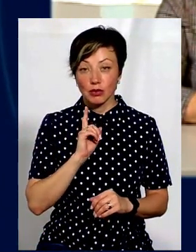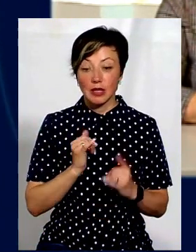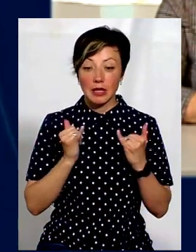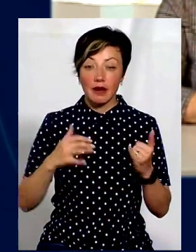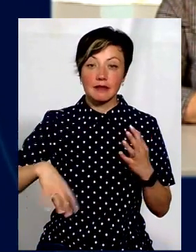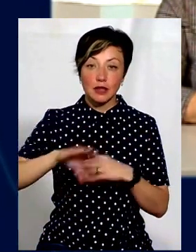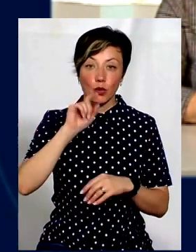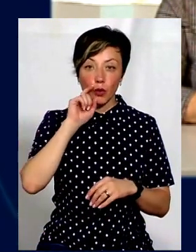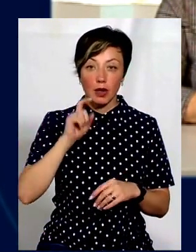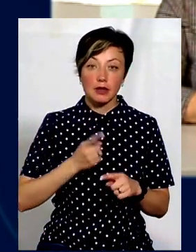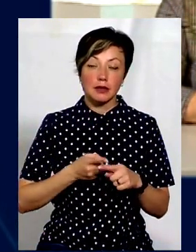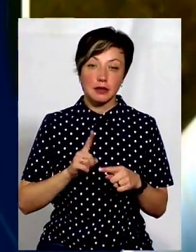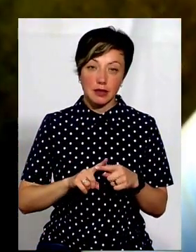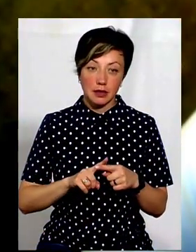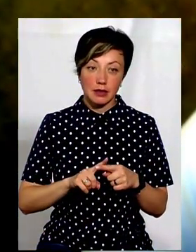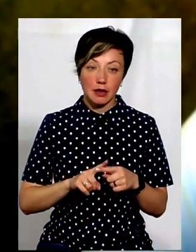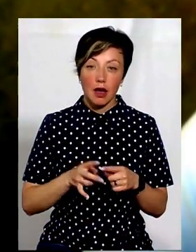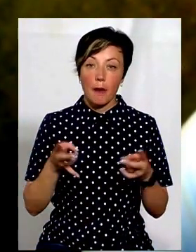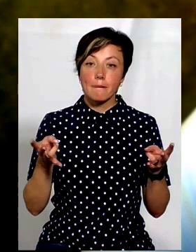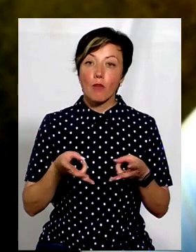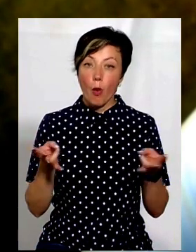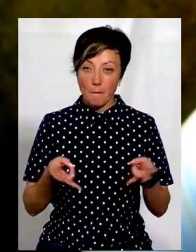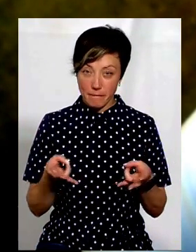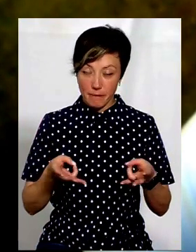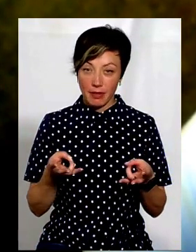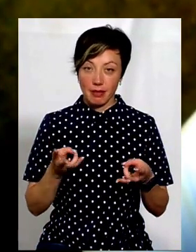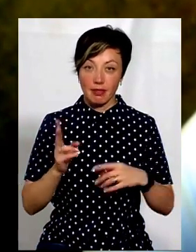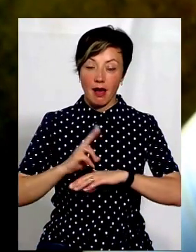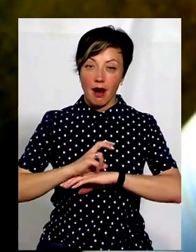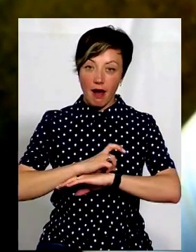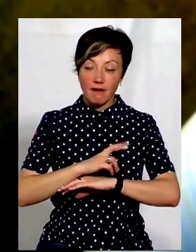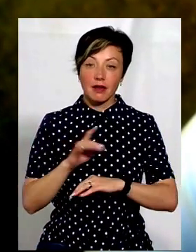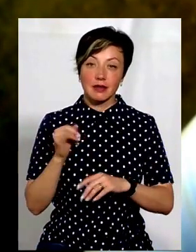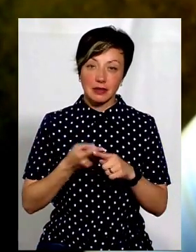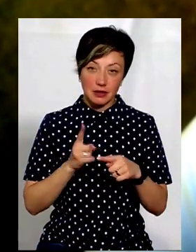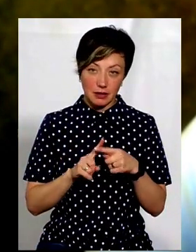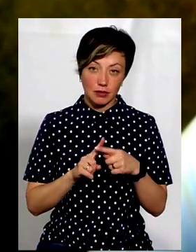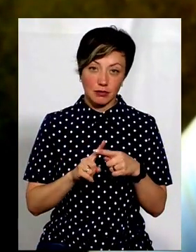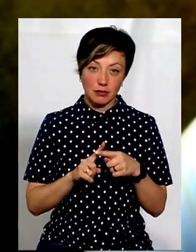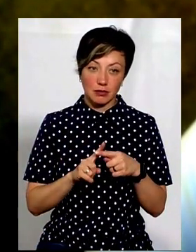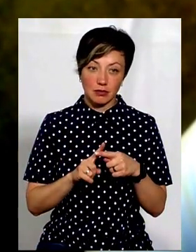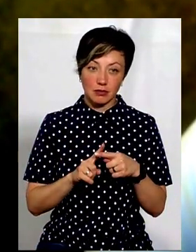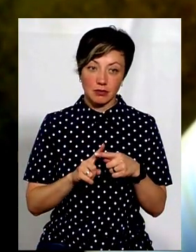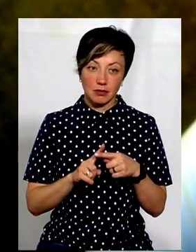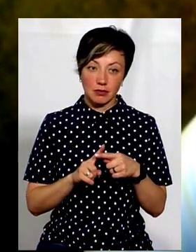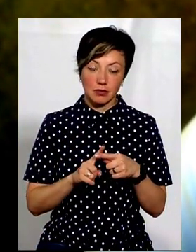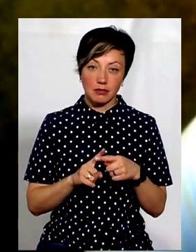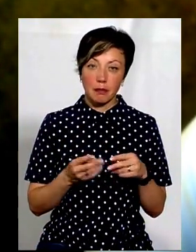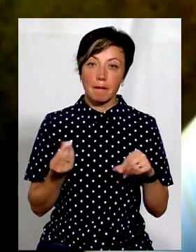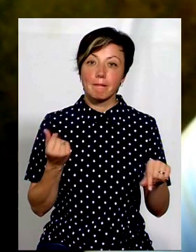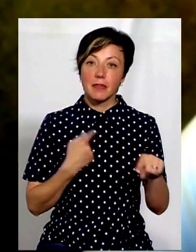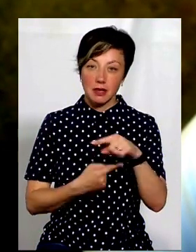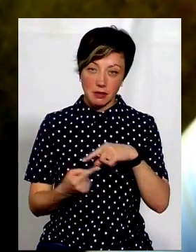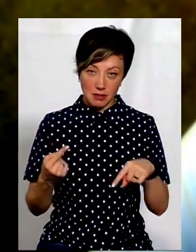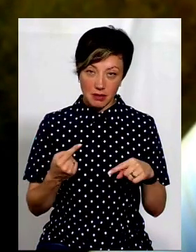принципі, для цієї України попитна равлика і взагалі, так би мовити, зараз бізнес